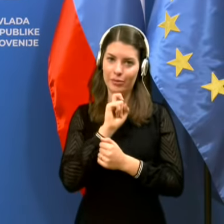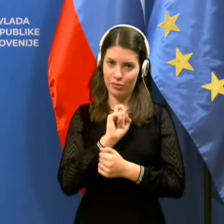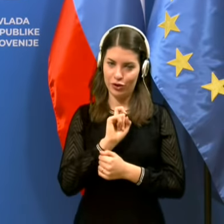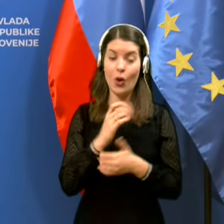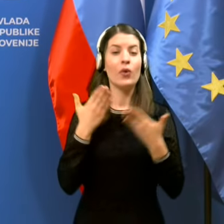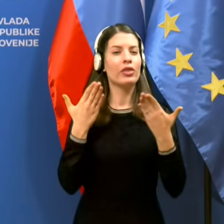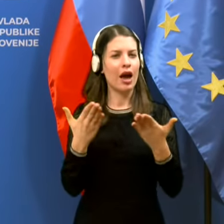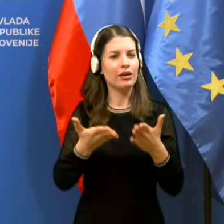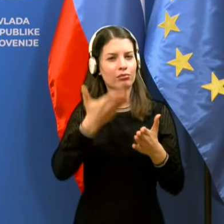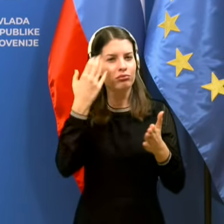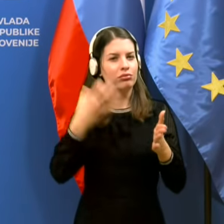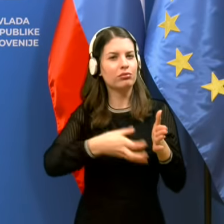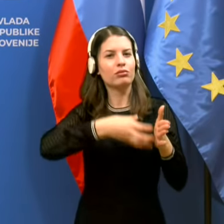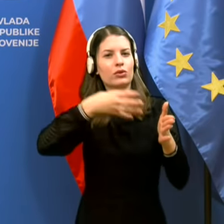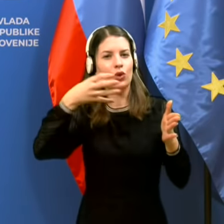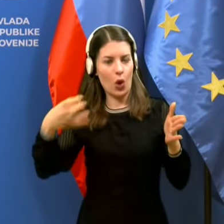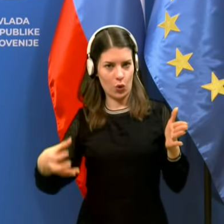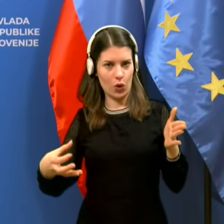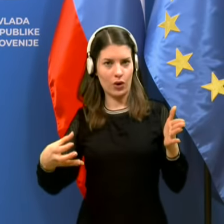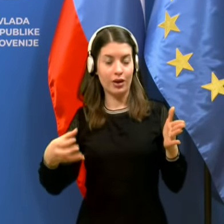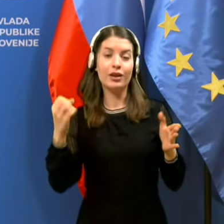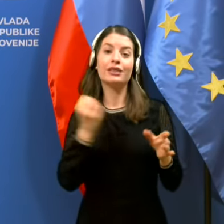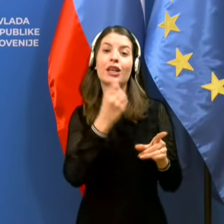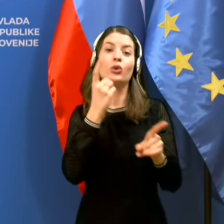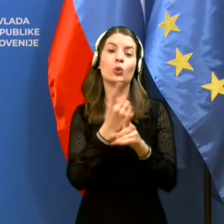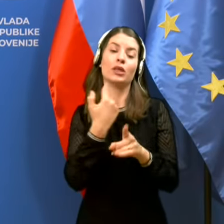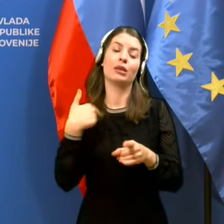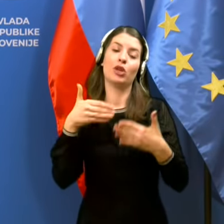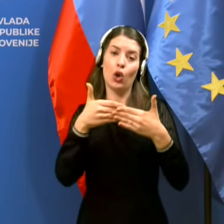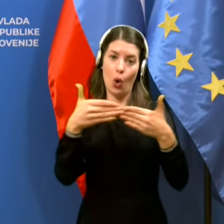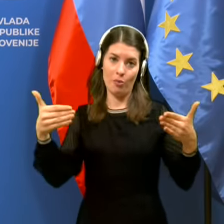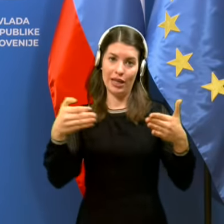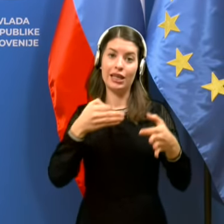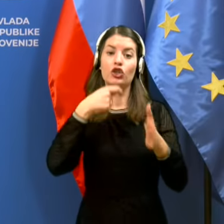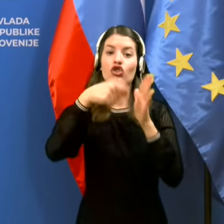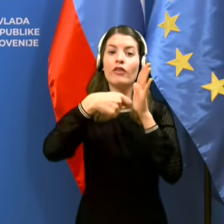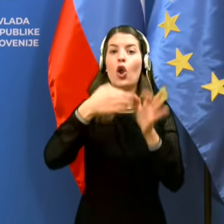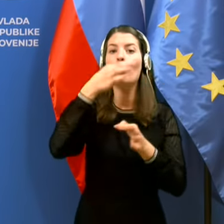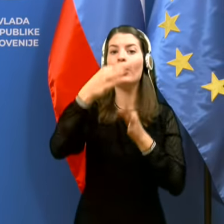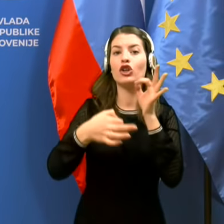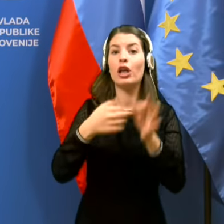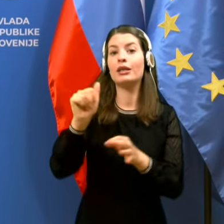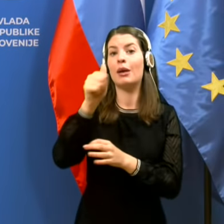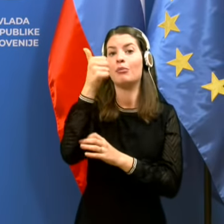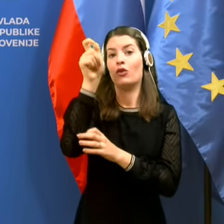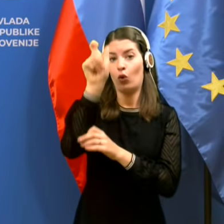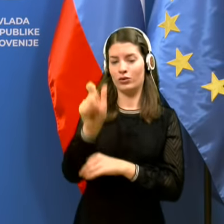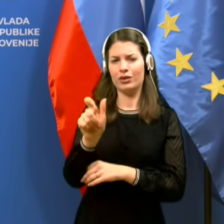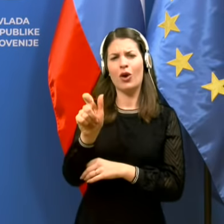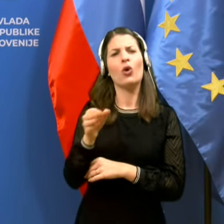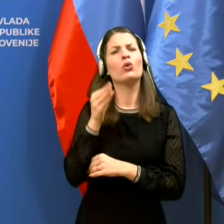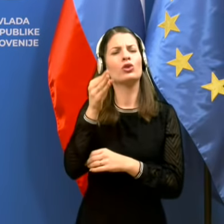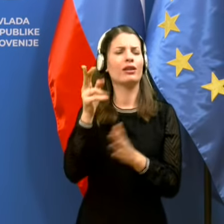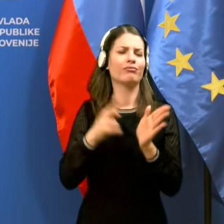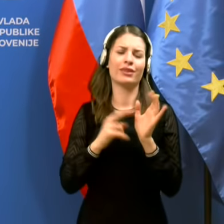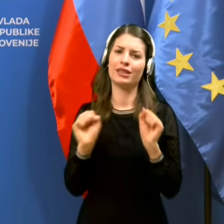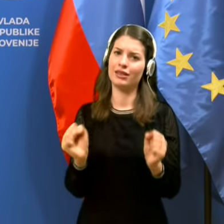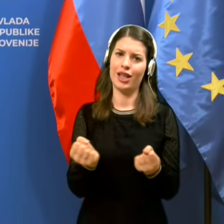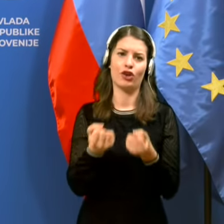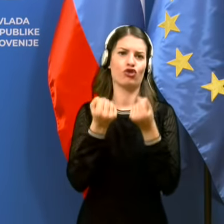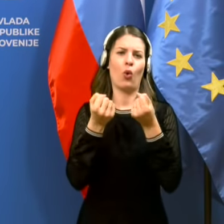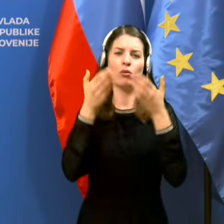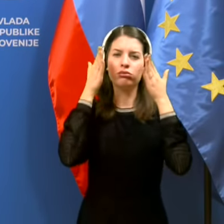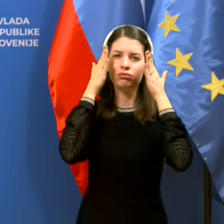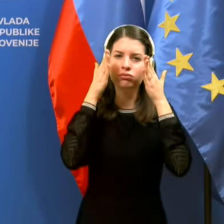danes smo bili dolgi, zaradi tega smo tudi umejili vprašanja za našega prvega gosta. Včasih je resnično težko biti